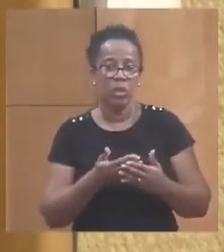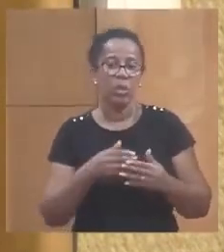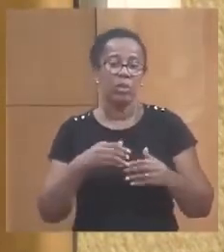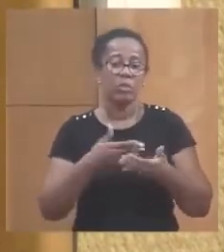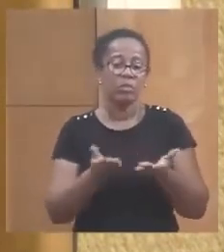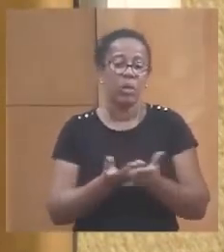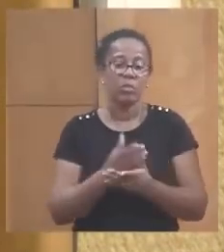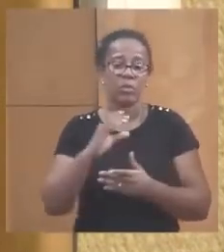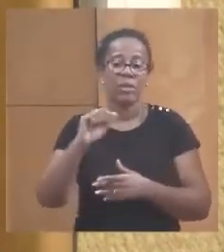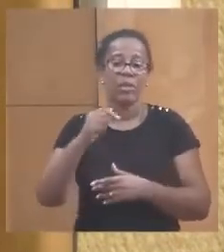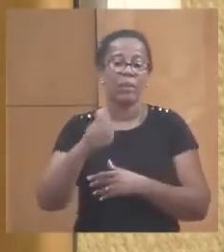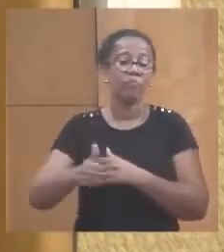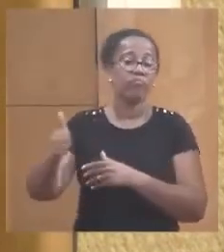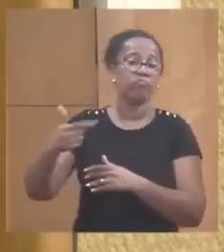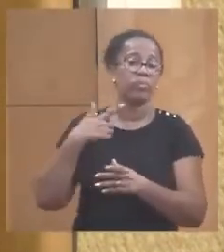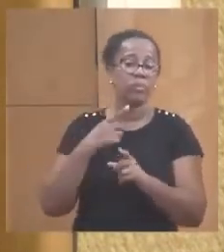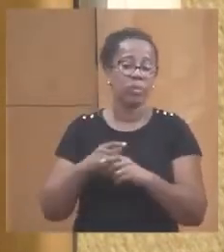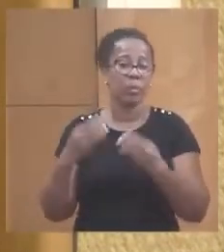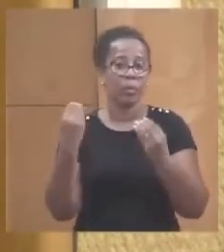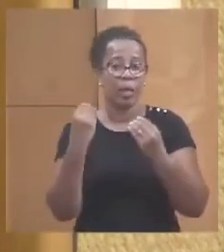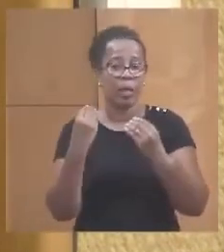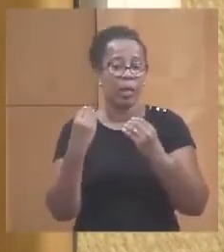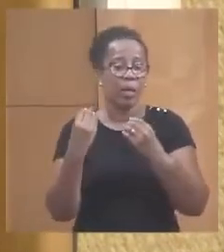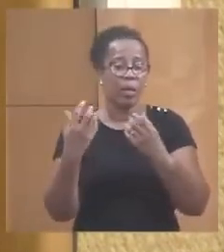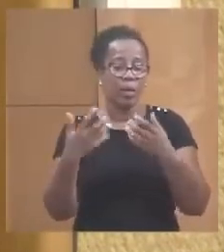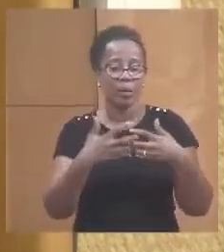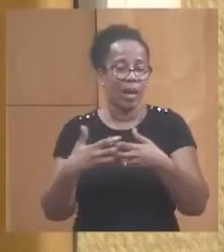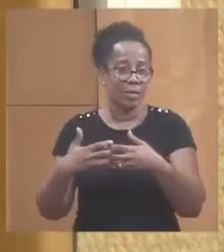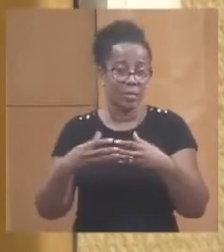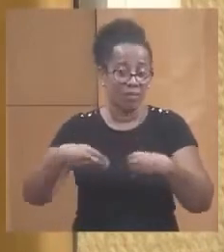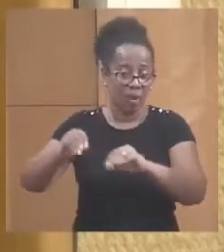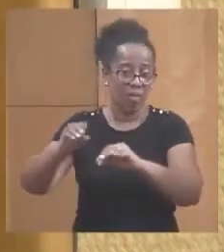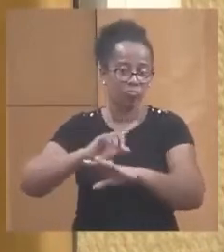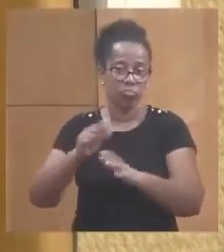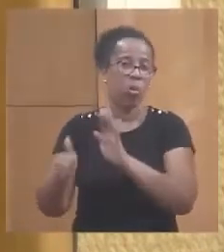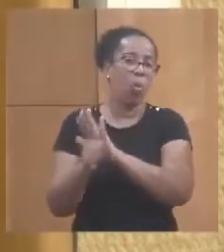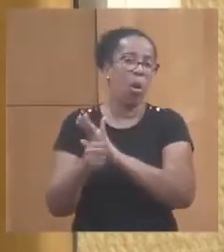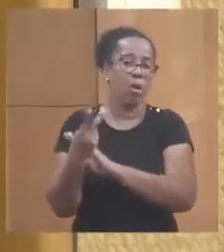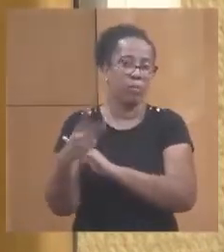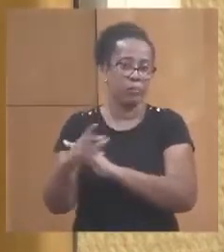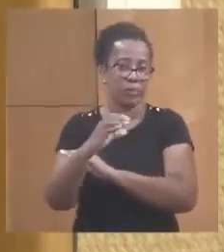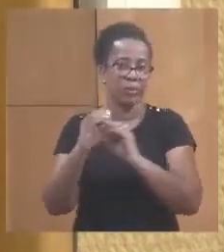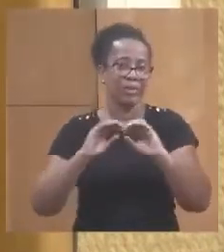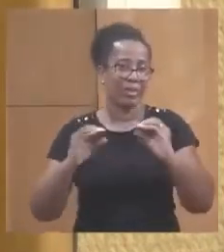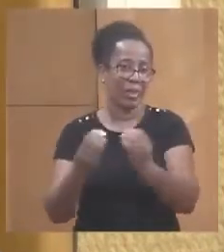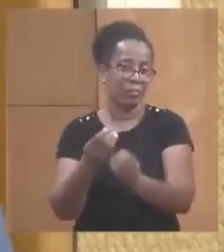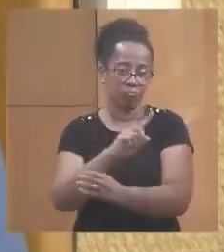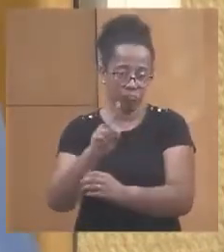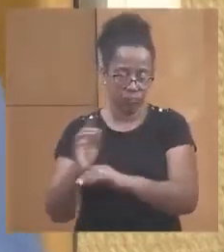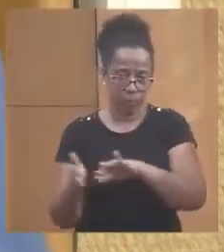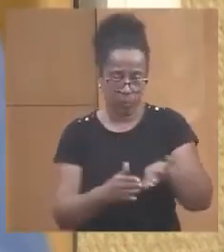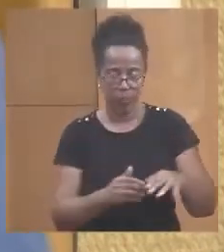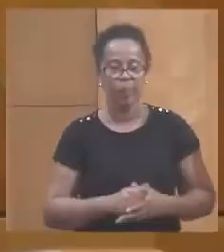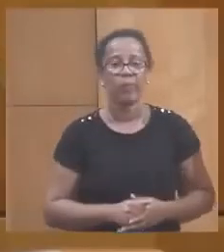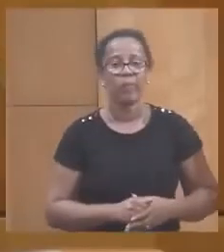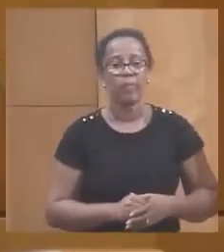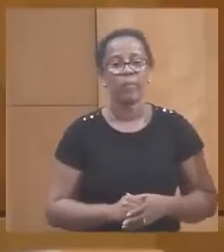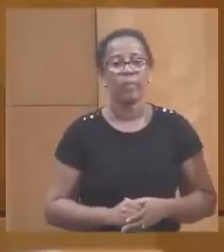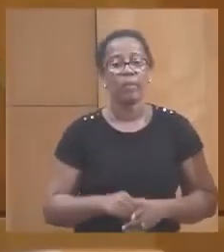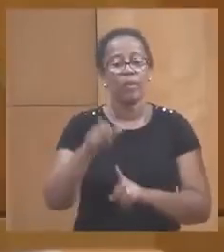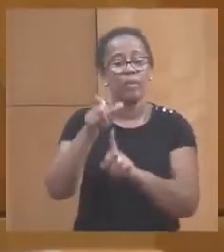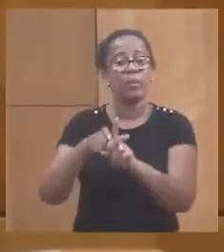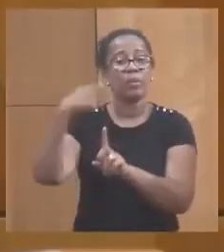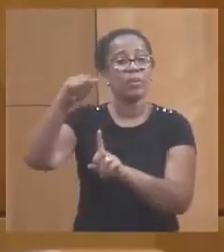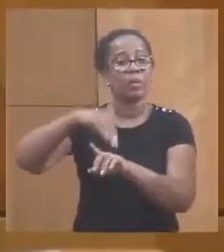elle-même qui devient vendeur de glace. Ça ne rentre pas dans notre domaine de compétence avec la loi NOTRe. Ce qui a été préconisé et qui a été acté par le président du Conseil